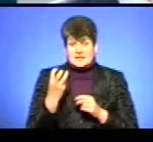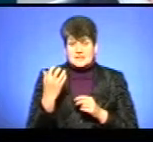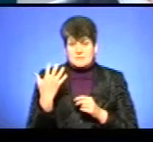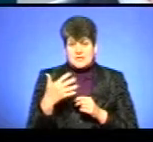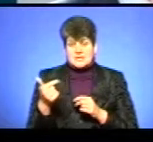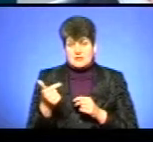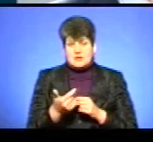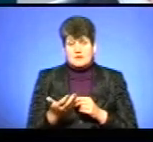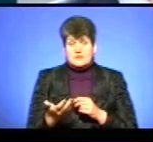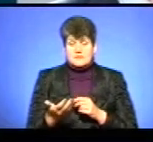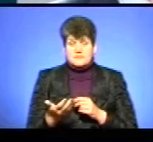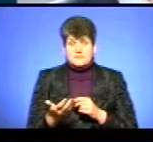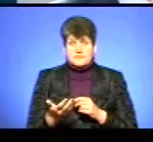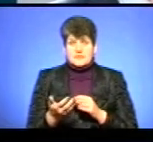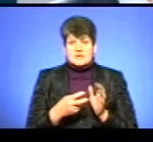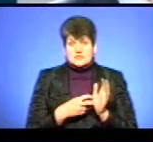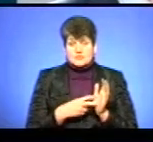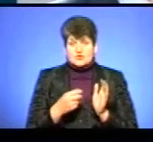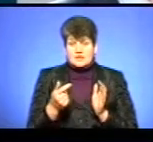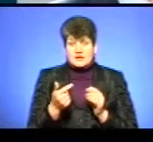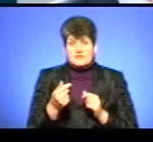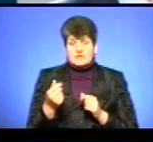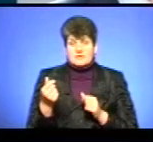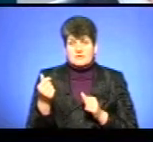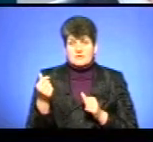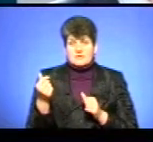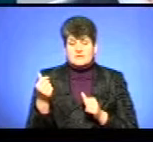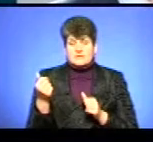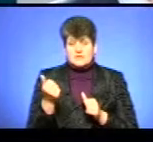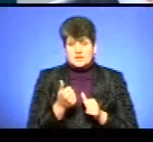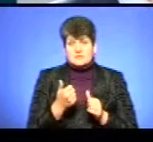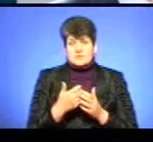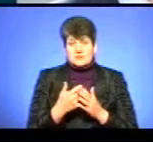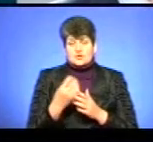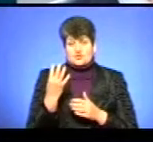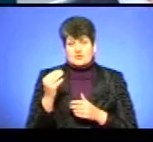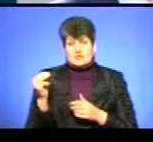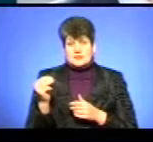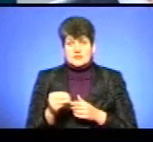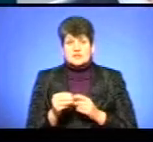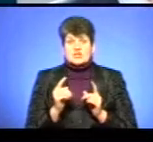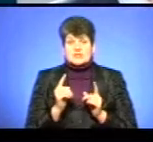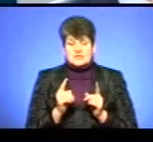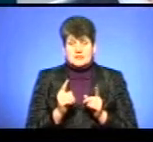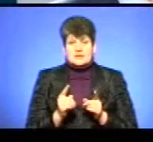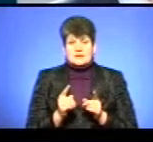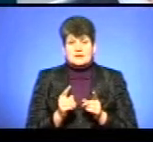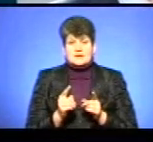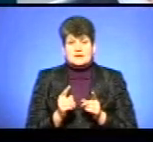350-700 гривень у тижні, то йде більше 4 тисяч, які батьки